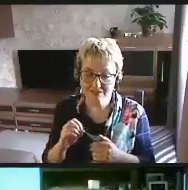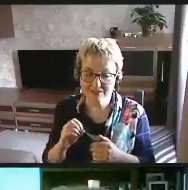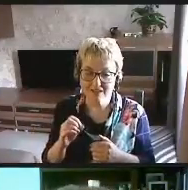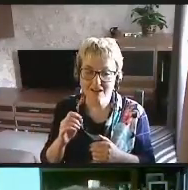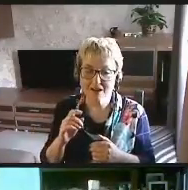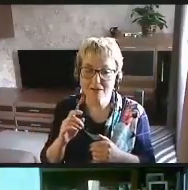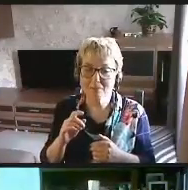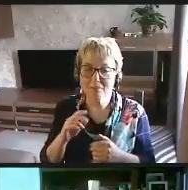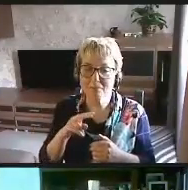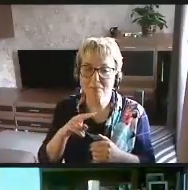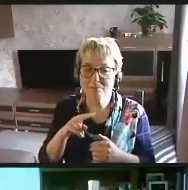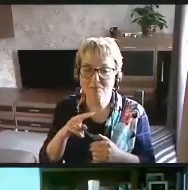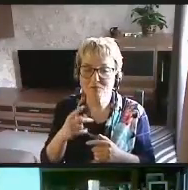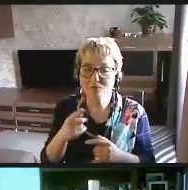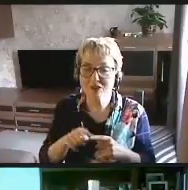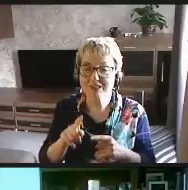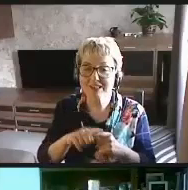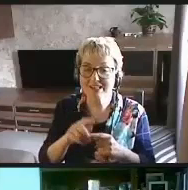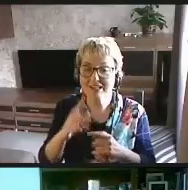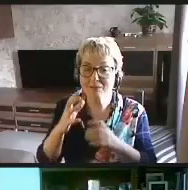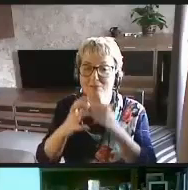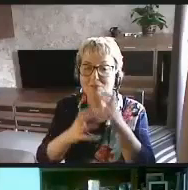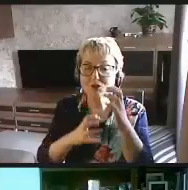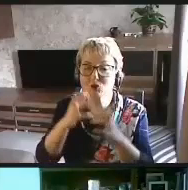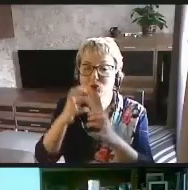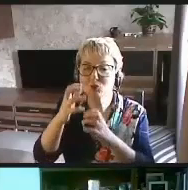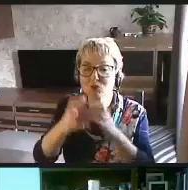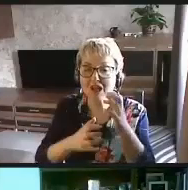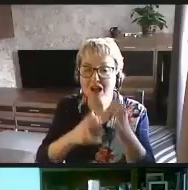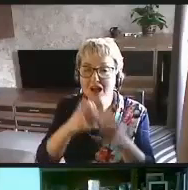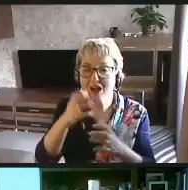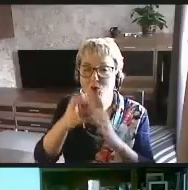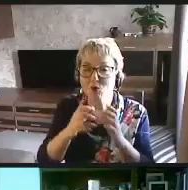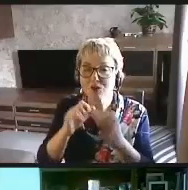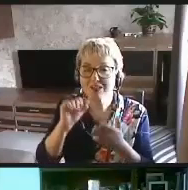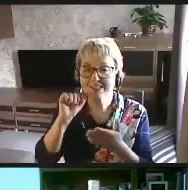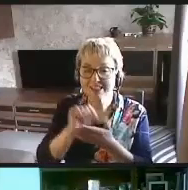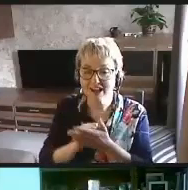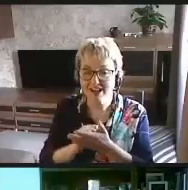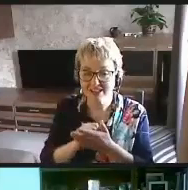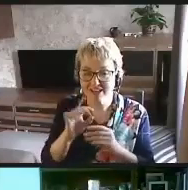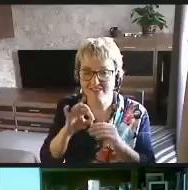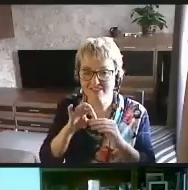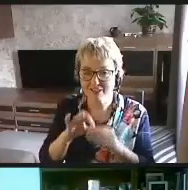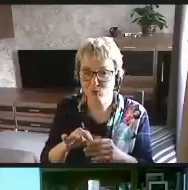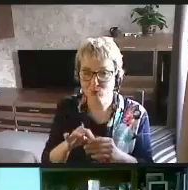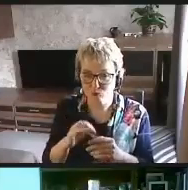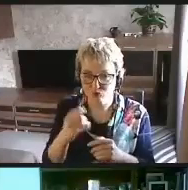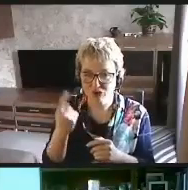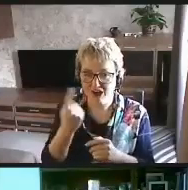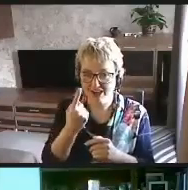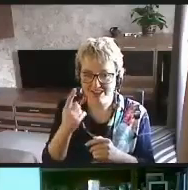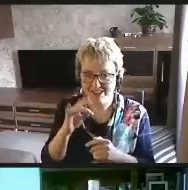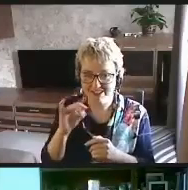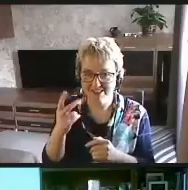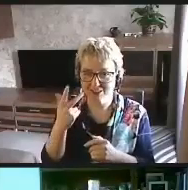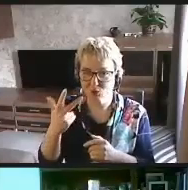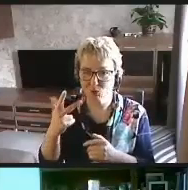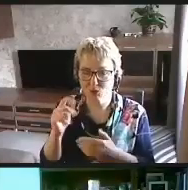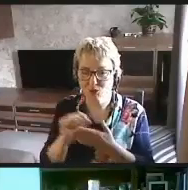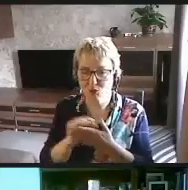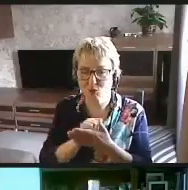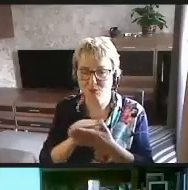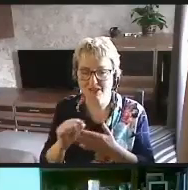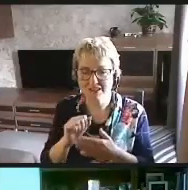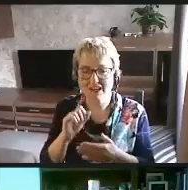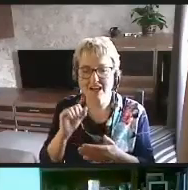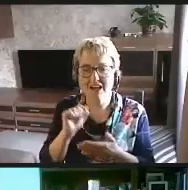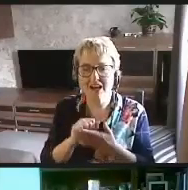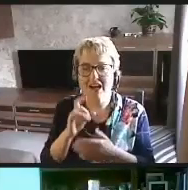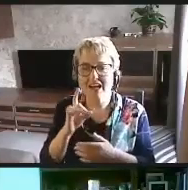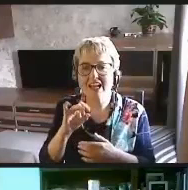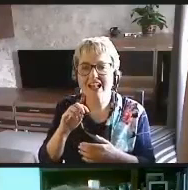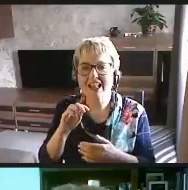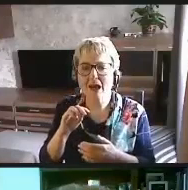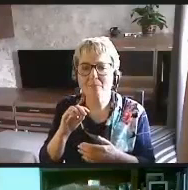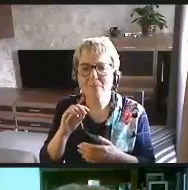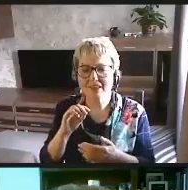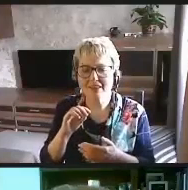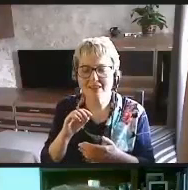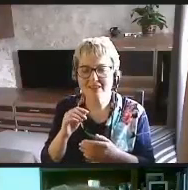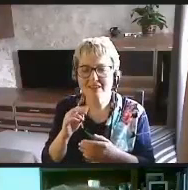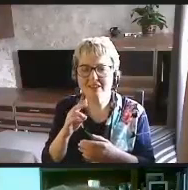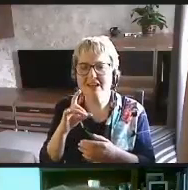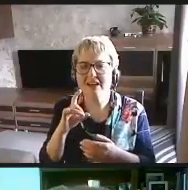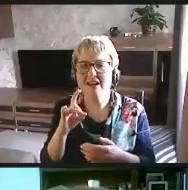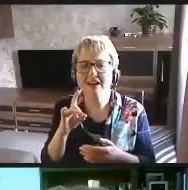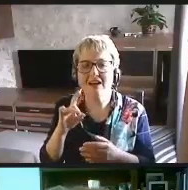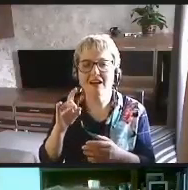вот этот международный стандарт, это ведущий один из трех документов, регламентирующих доступность